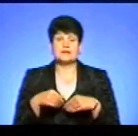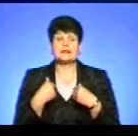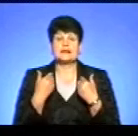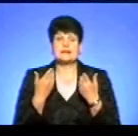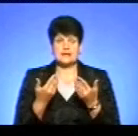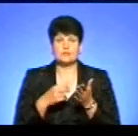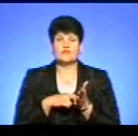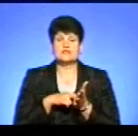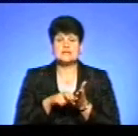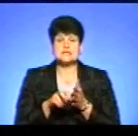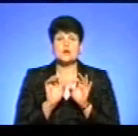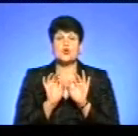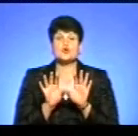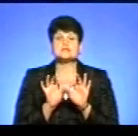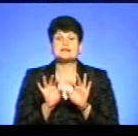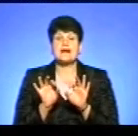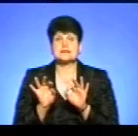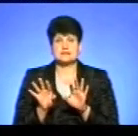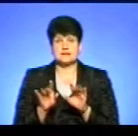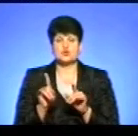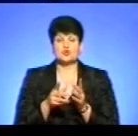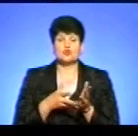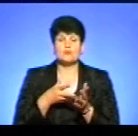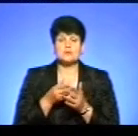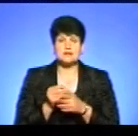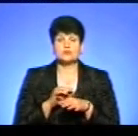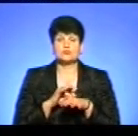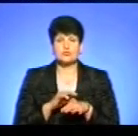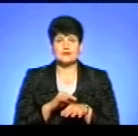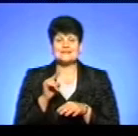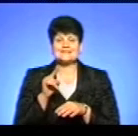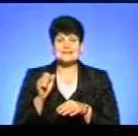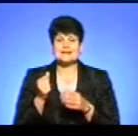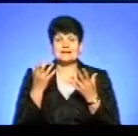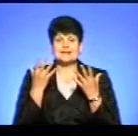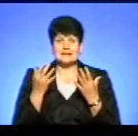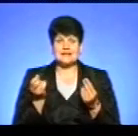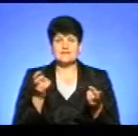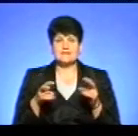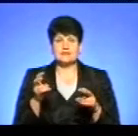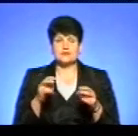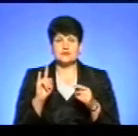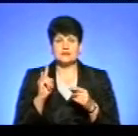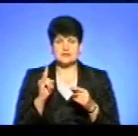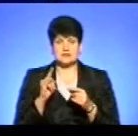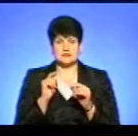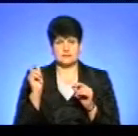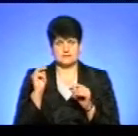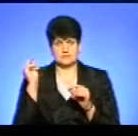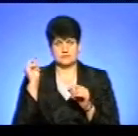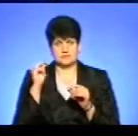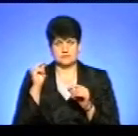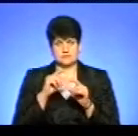у листі роз'яснені, що оплата буде здійснюватися за дні відвідування дитиною закладу